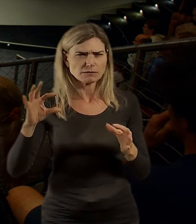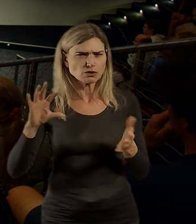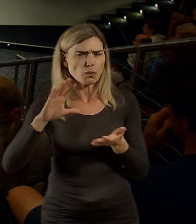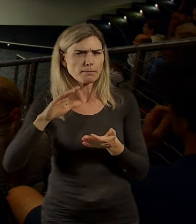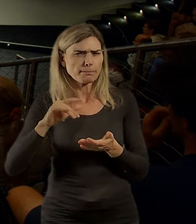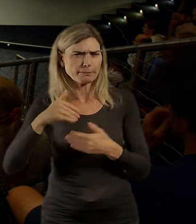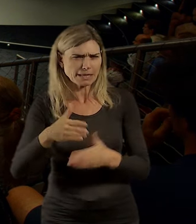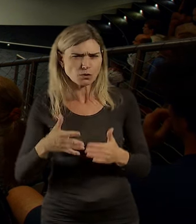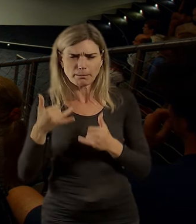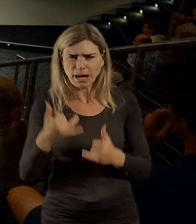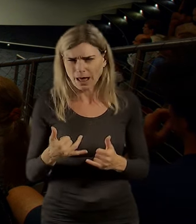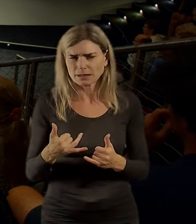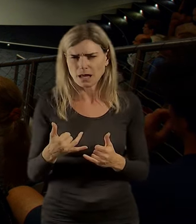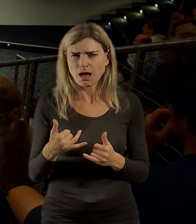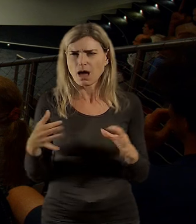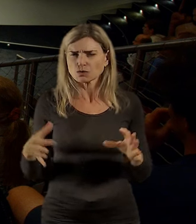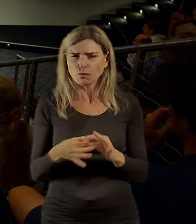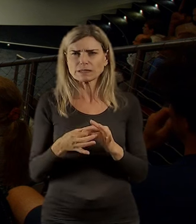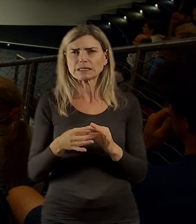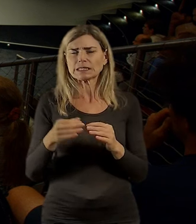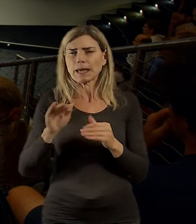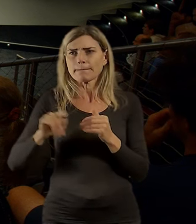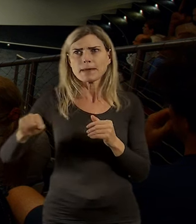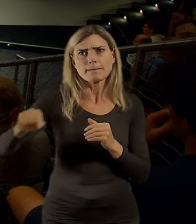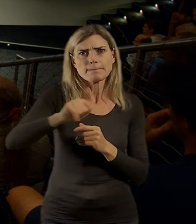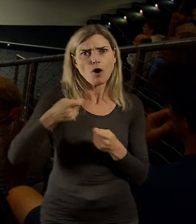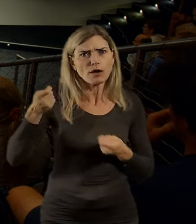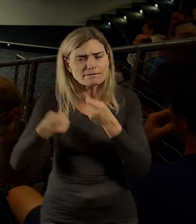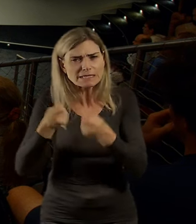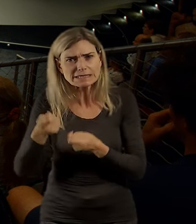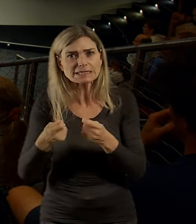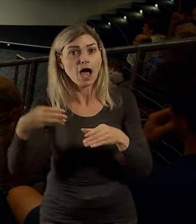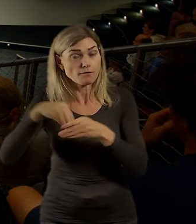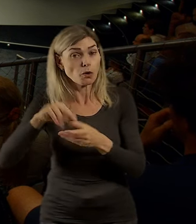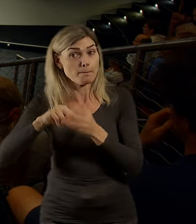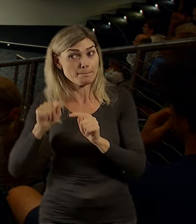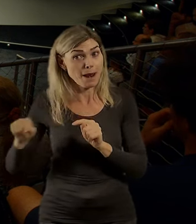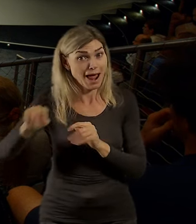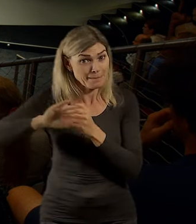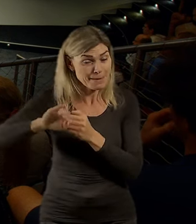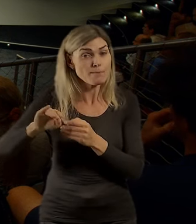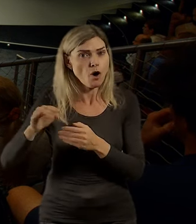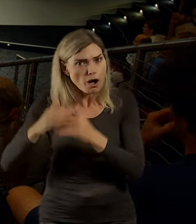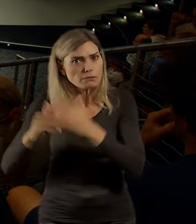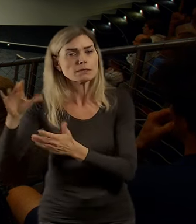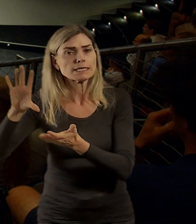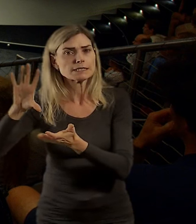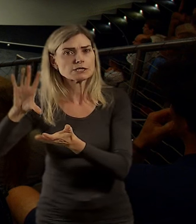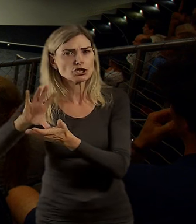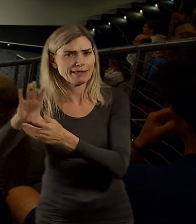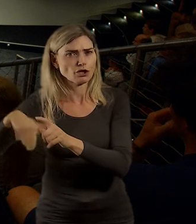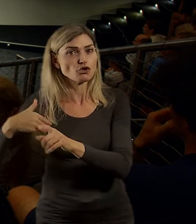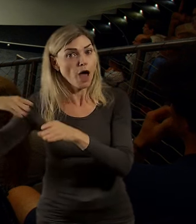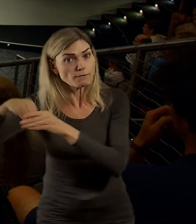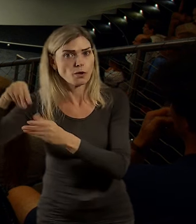integrovanýma teritoriálníma investicema právě do toho území, které třeba měly stavět ty střední školy v těch středních Čechách. Ale je